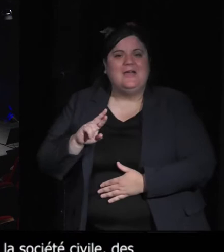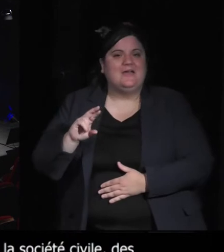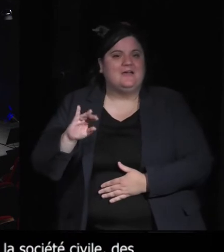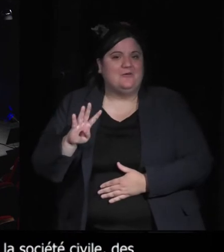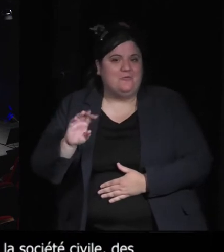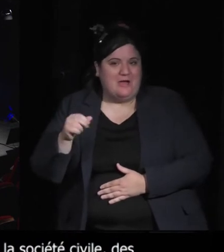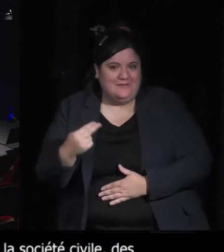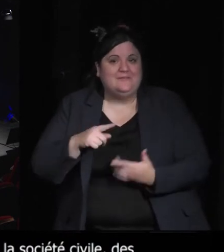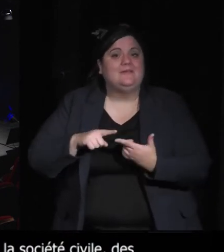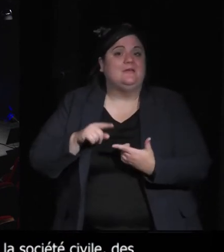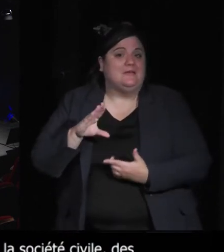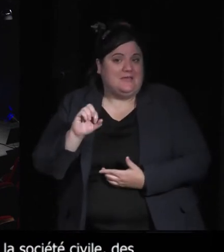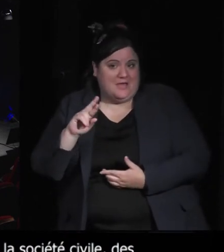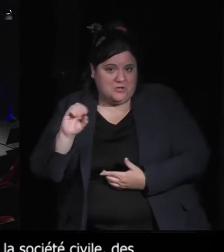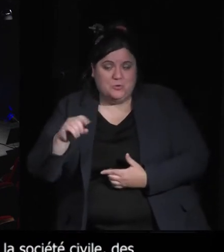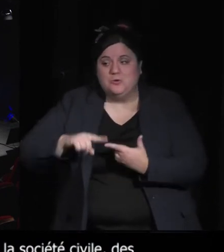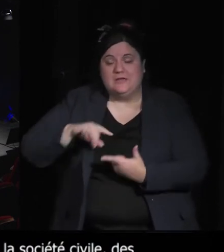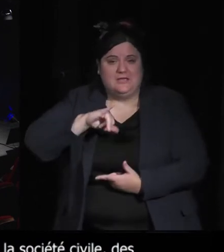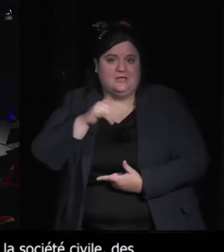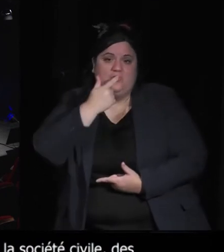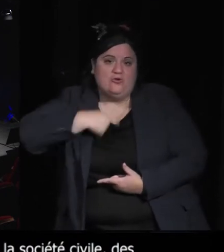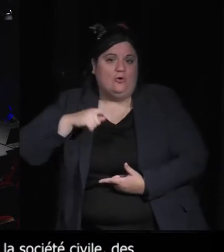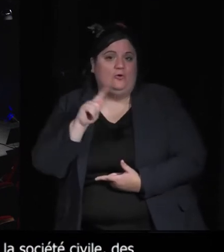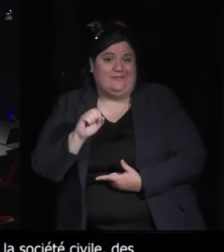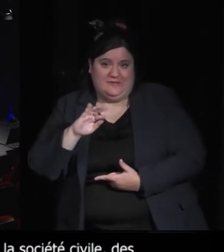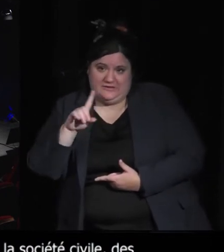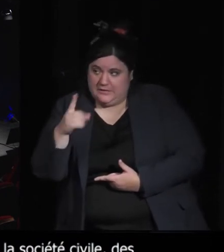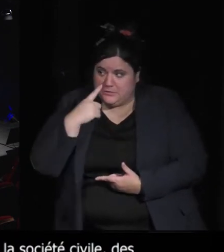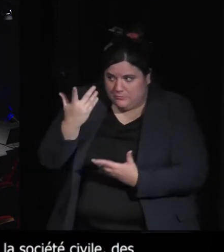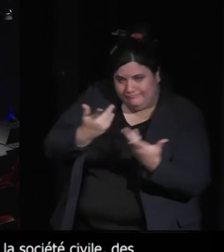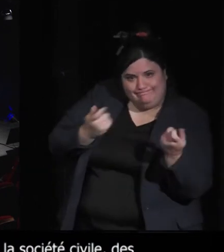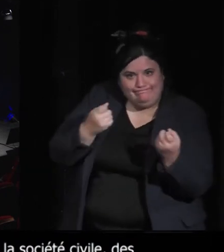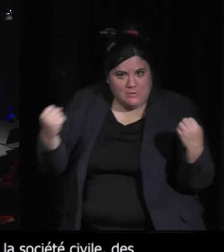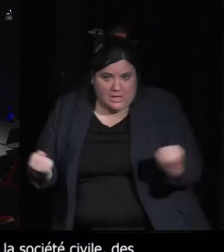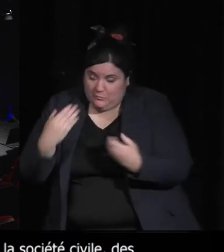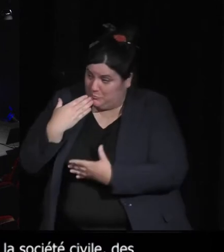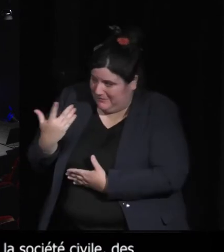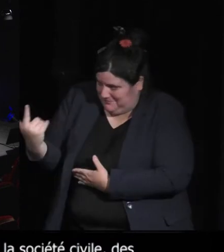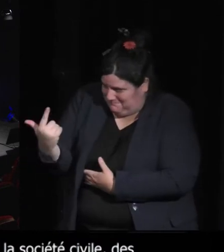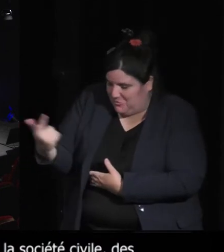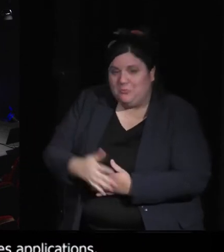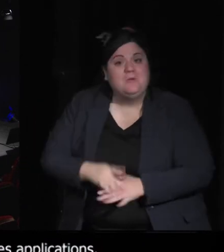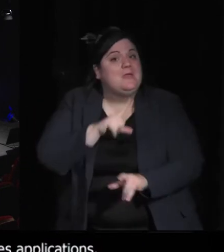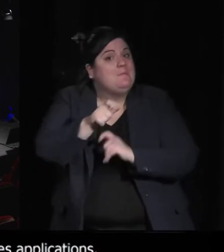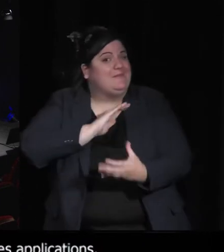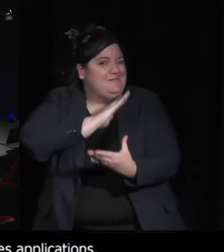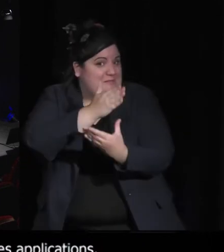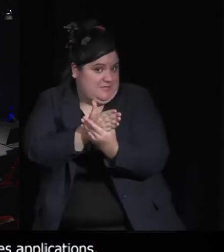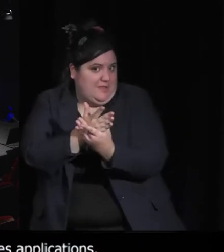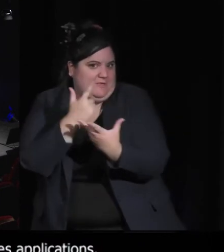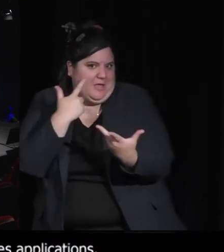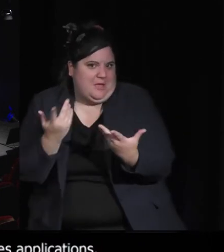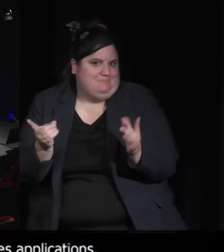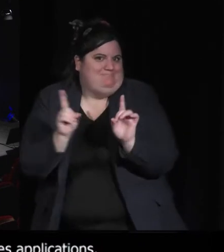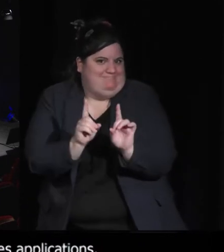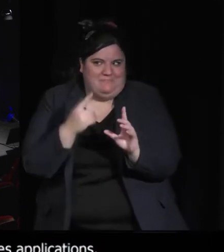rencontres et merci d'avance à tous les intervenants qui ont répondu présents et je ne conclurai qu'immédiatement un discours qui n